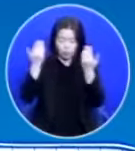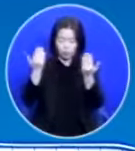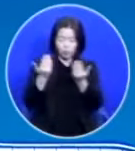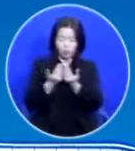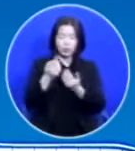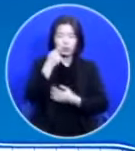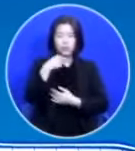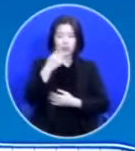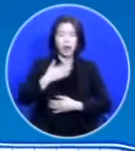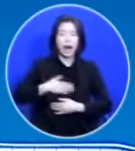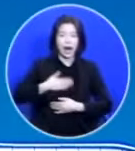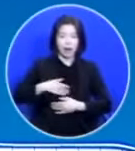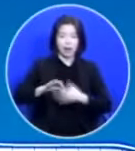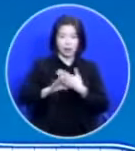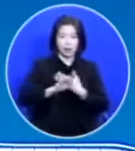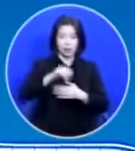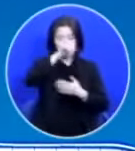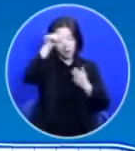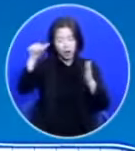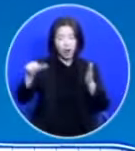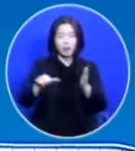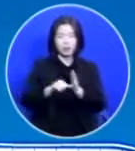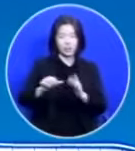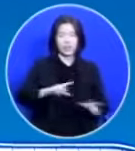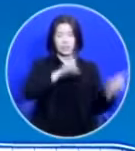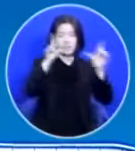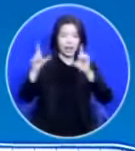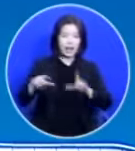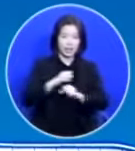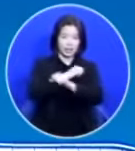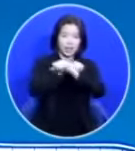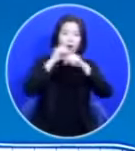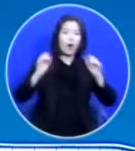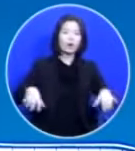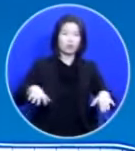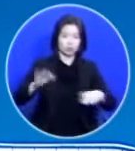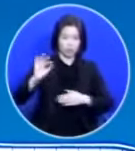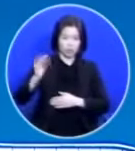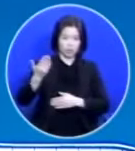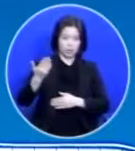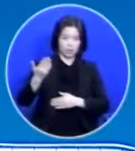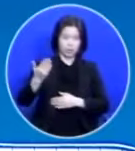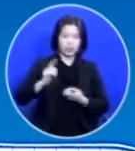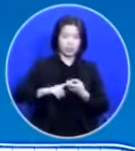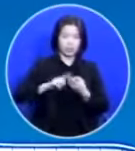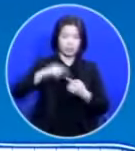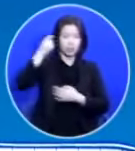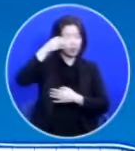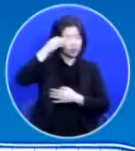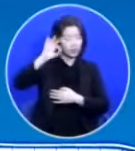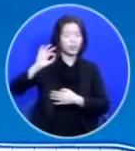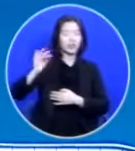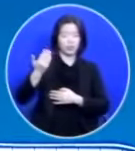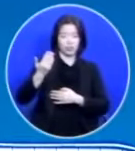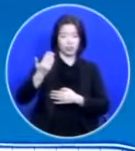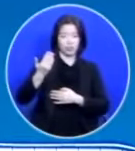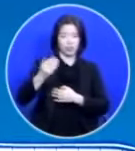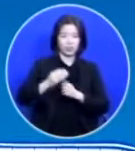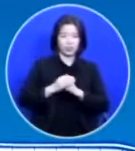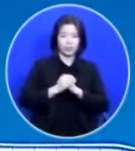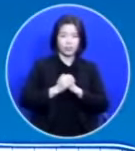평생 살고 헛수고하게 되었음을 깨닫게 되니까 말입니다